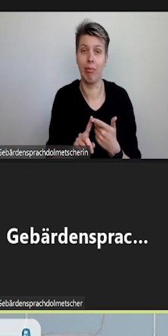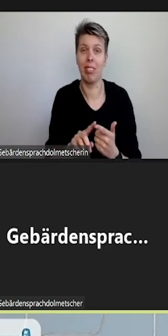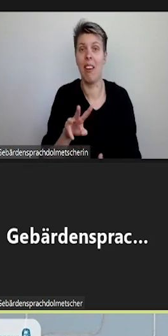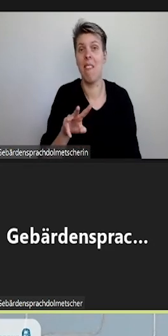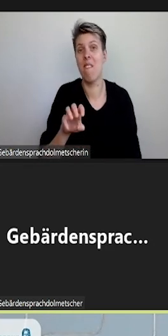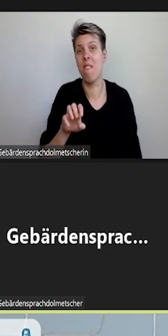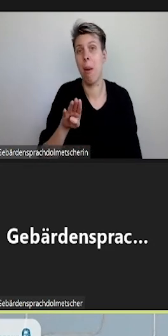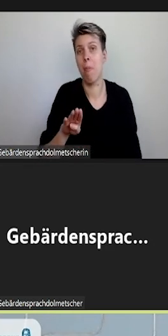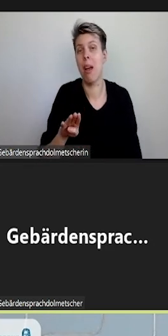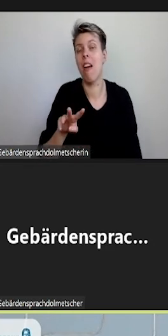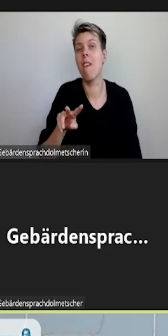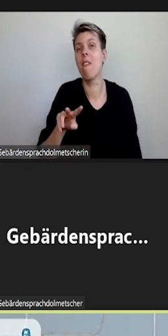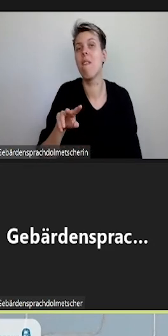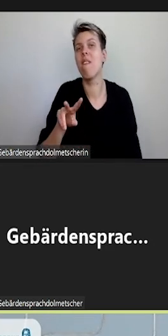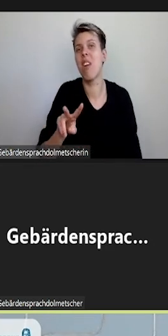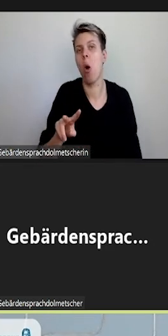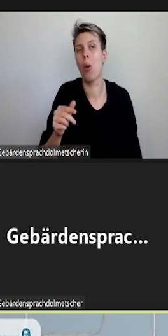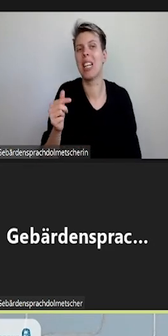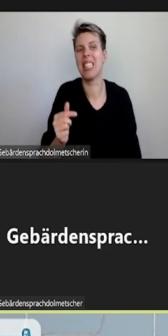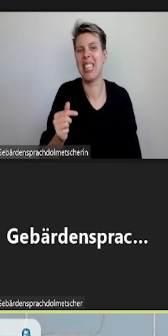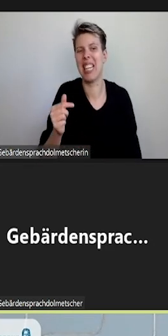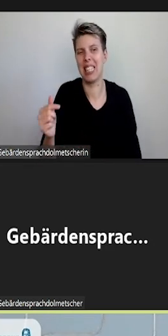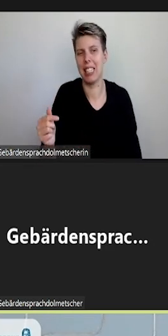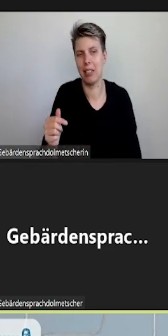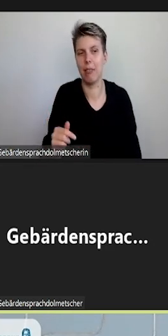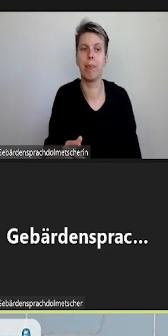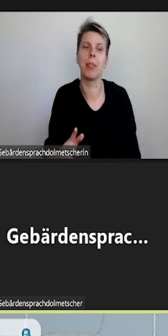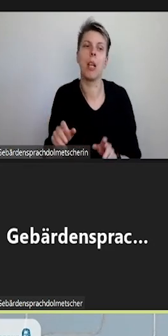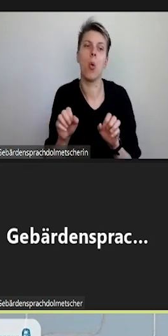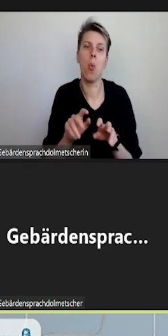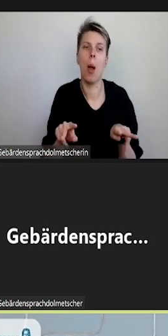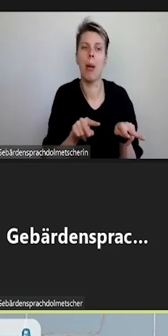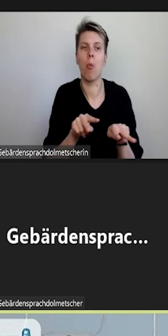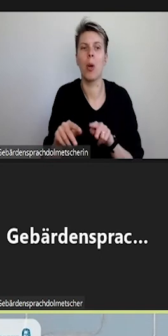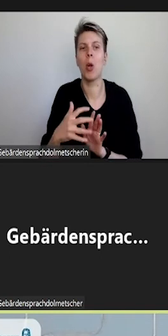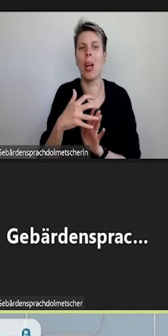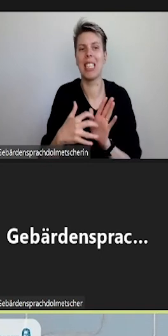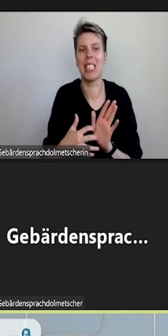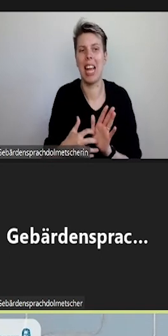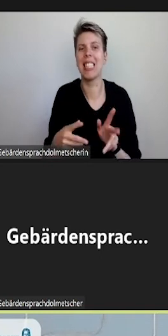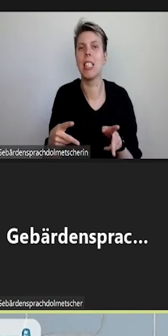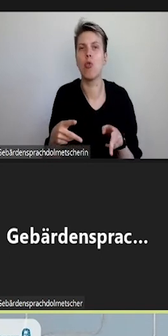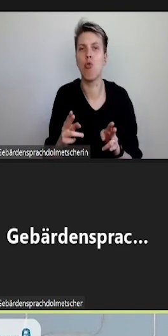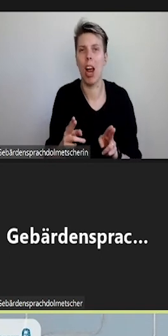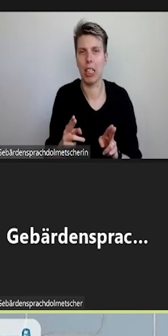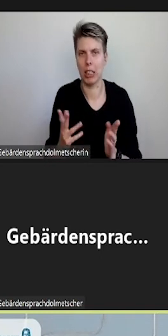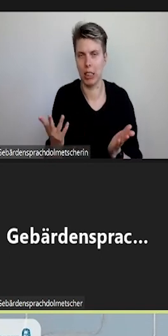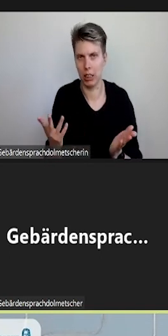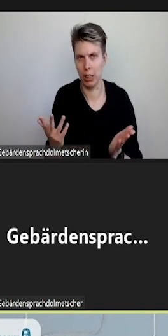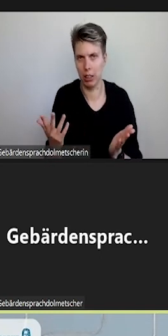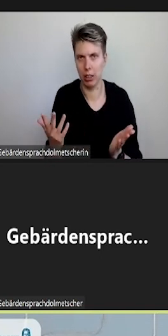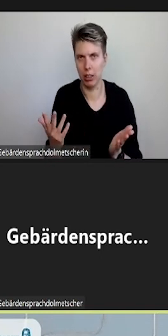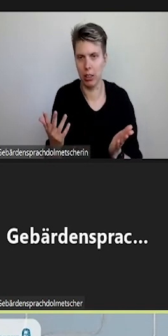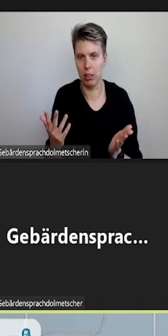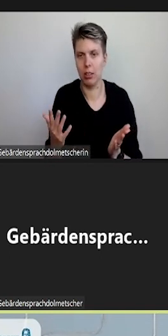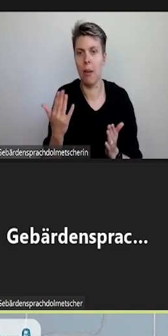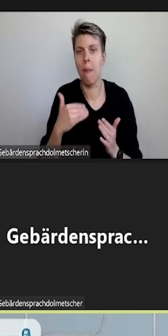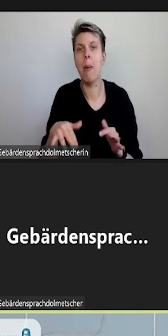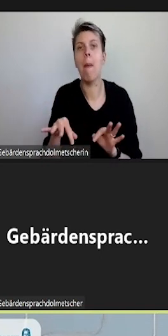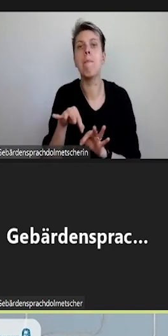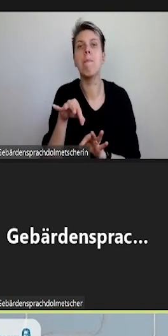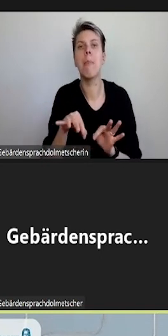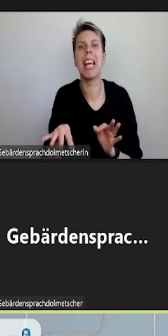-VTT-Datei. Das steht für Web-Video-Text-Tracks. Und das ist eine Textdatei mit weiteren Metadaten,